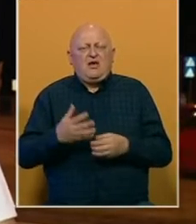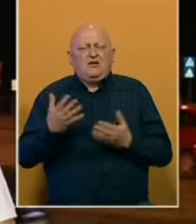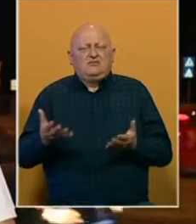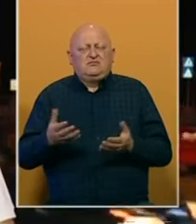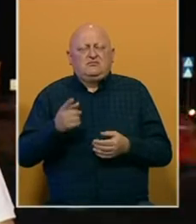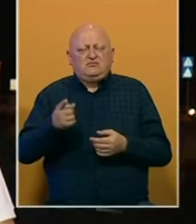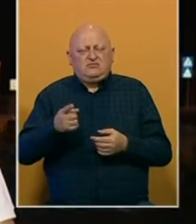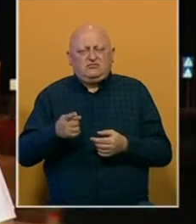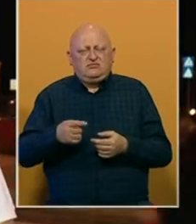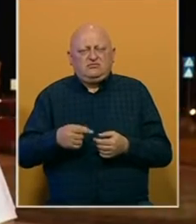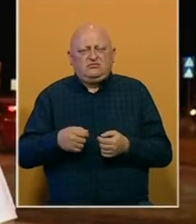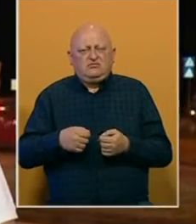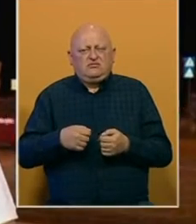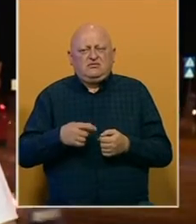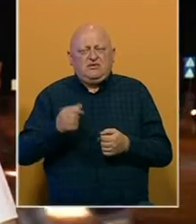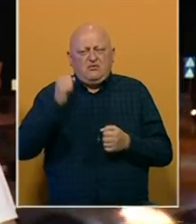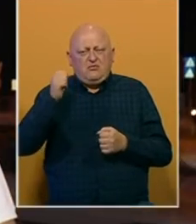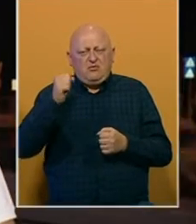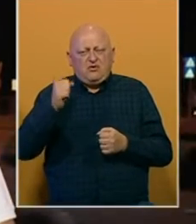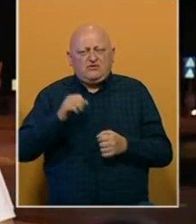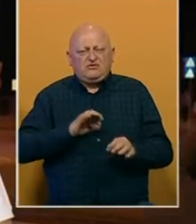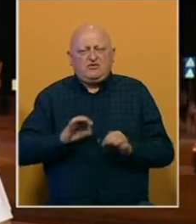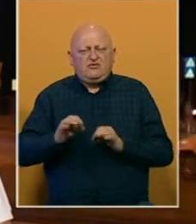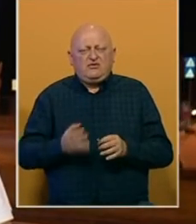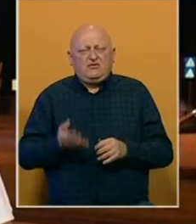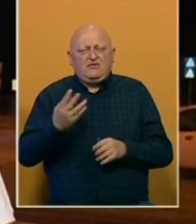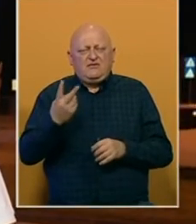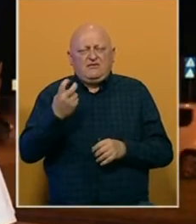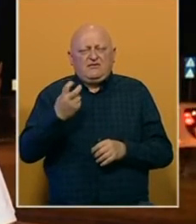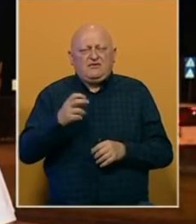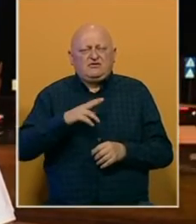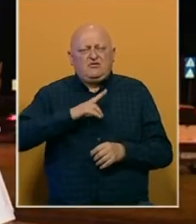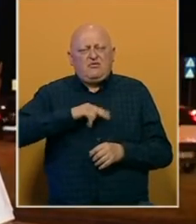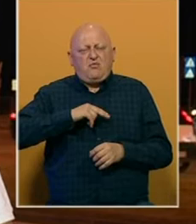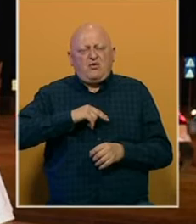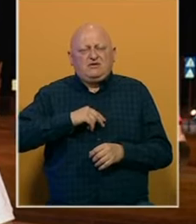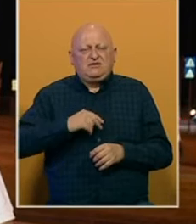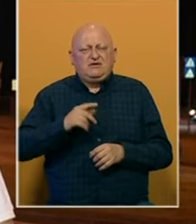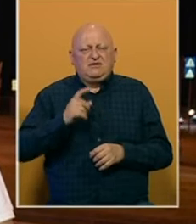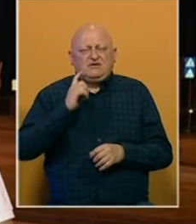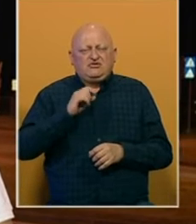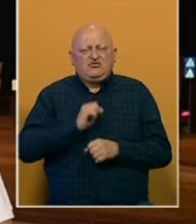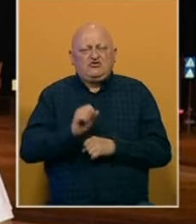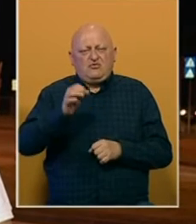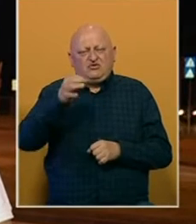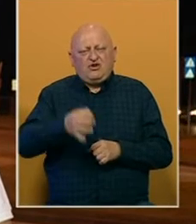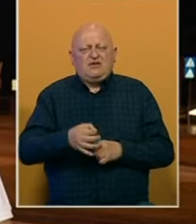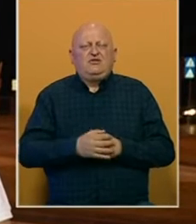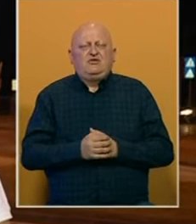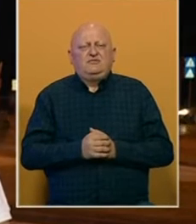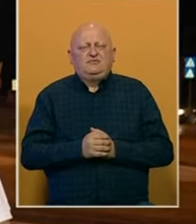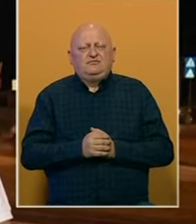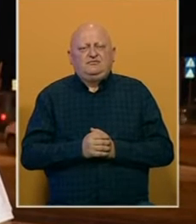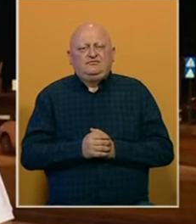ovaj skup ove proteste osiguravalo je više od 200 pripadnika Ministarstva unutrašnjih poslova Zeničko-Doborskog